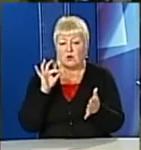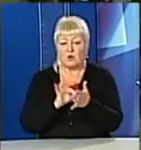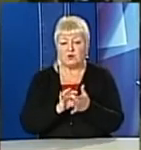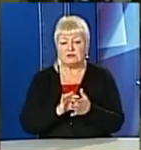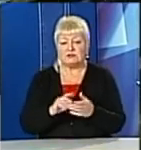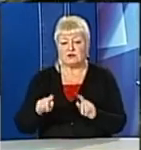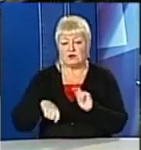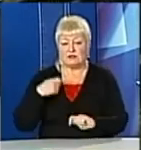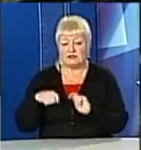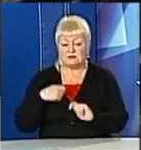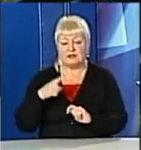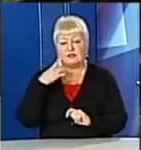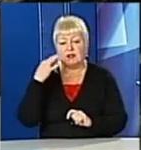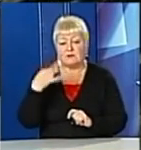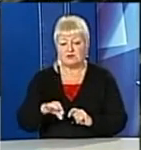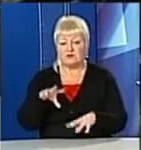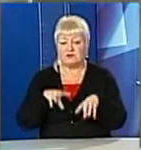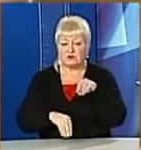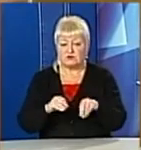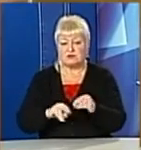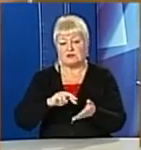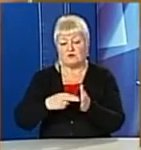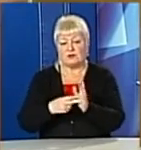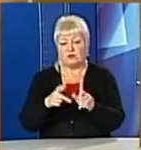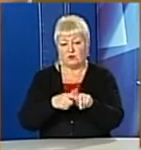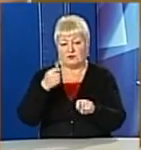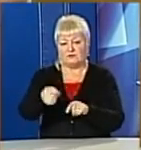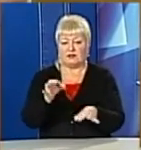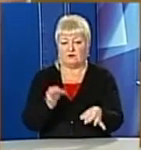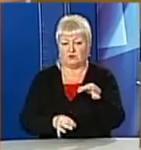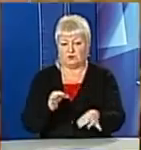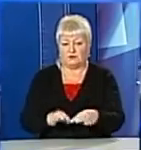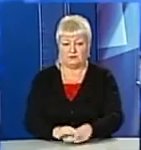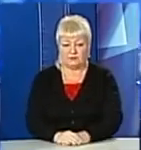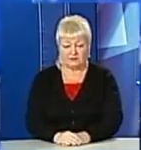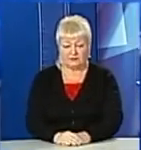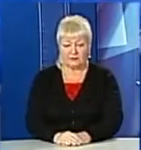недобросовісних сусідів планують позиватися до суду. Олена Данило, Олег Цюк, Новини.